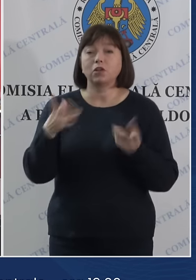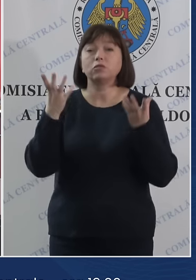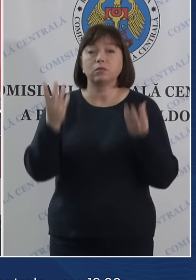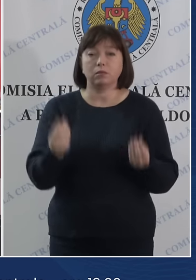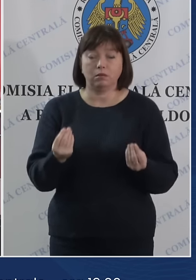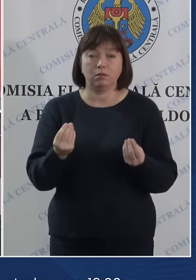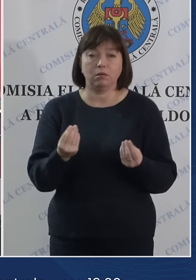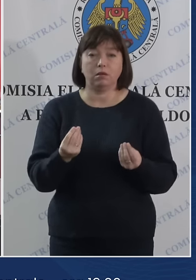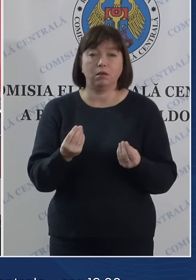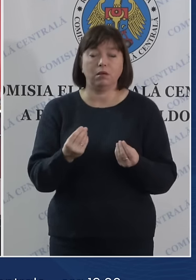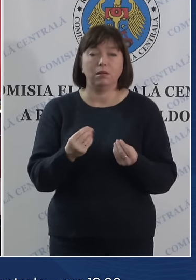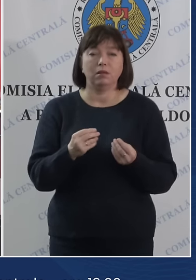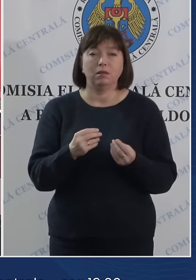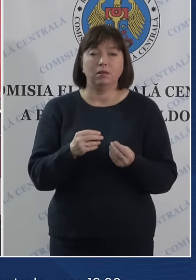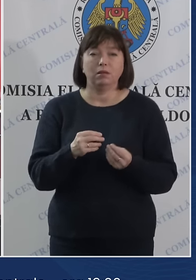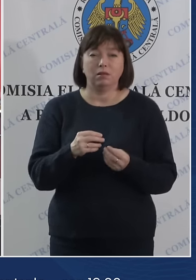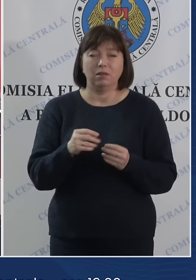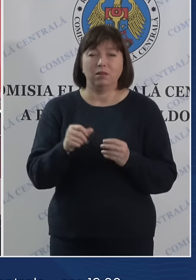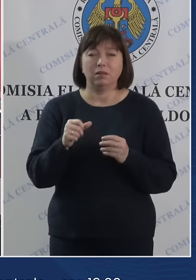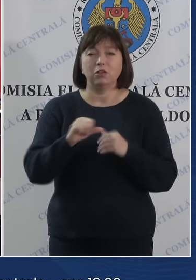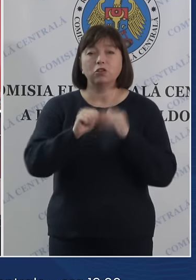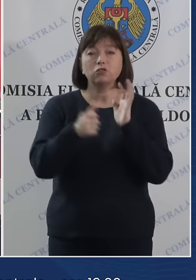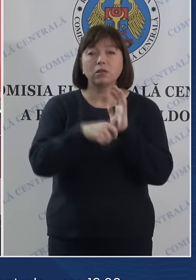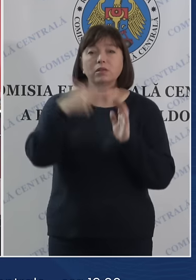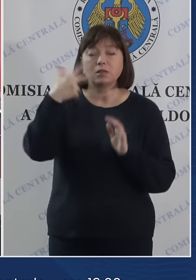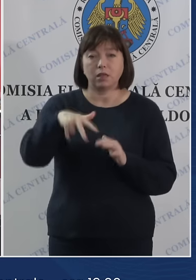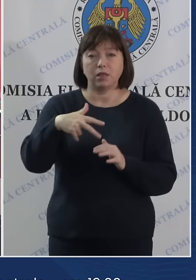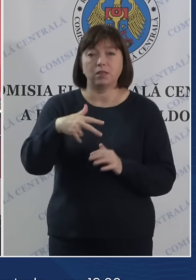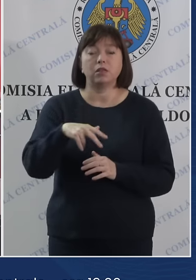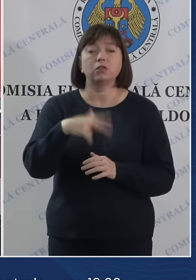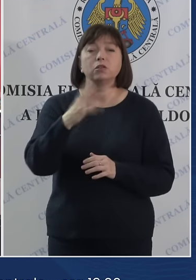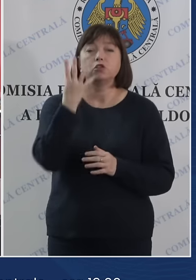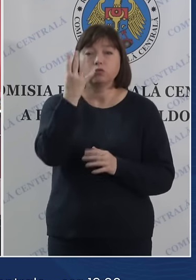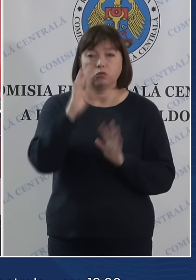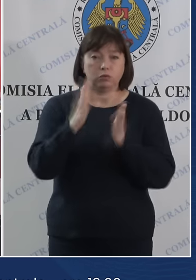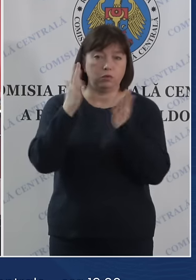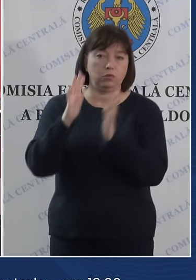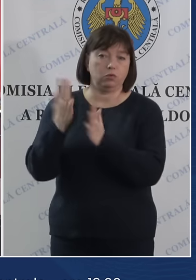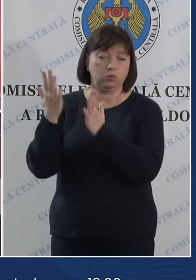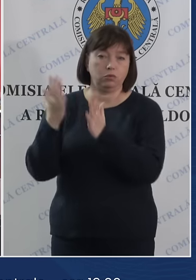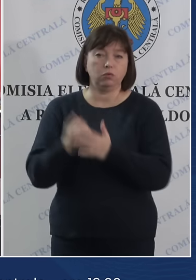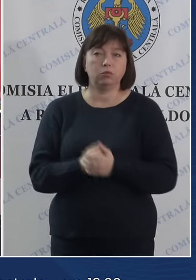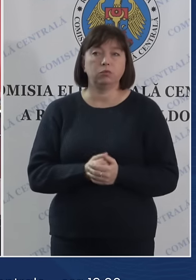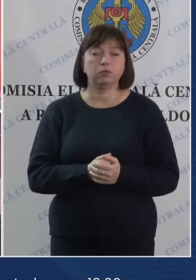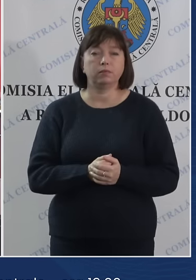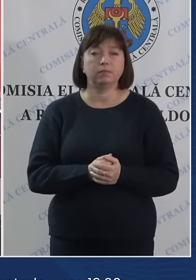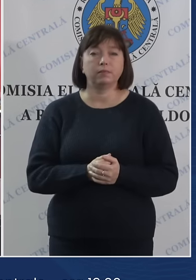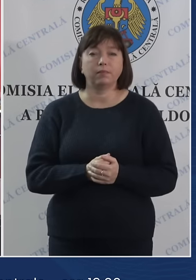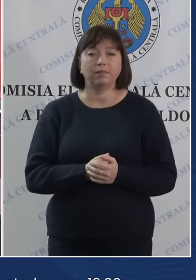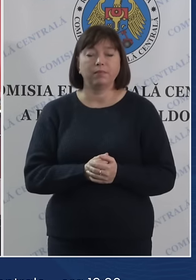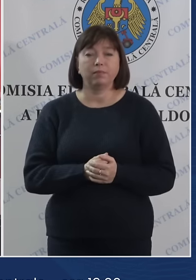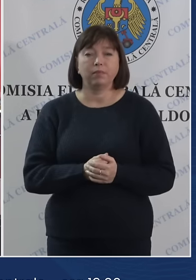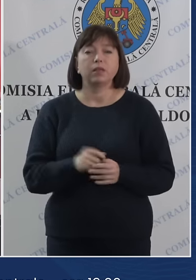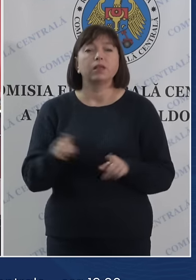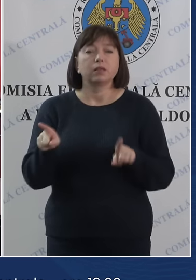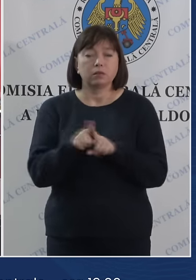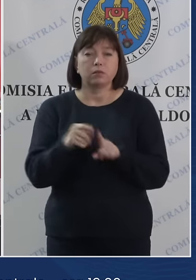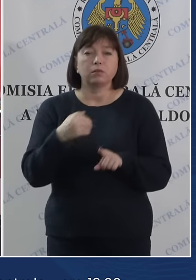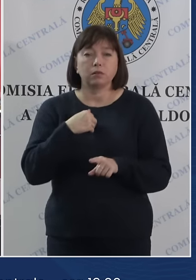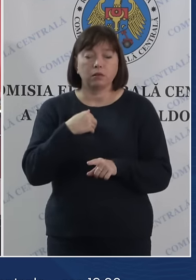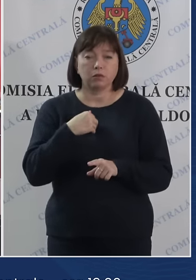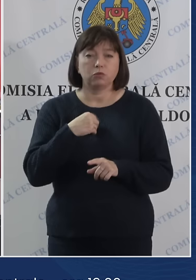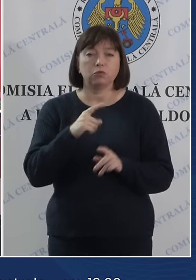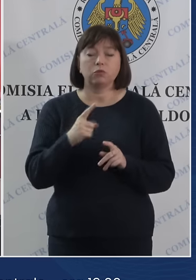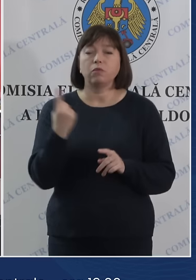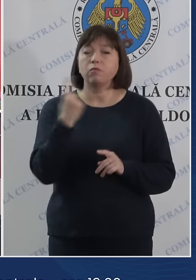zilei, începând cu ora 15.30, patru incidente. Totodată aș vrea, întâi de